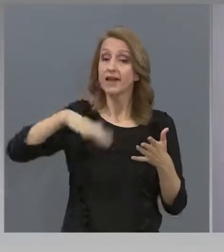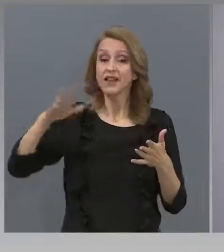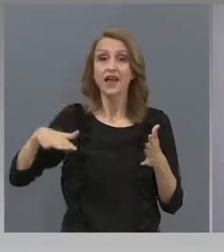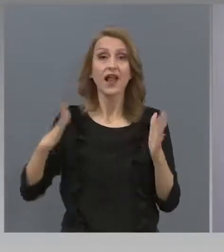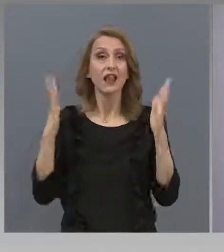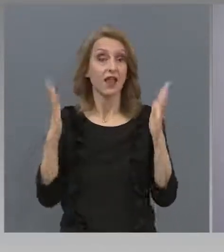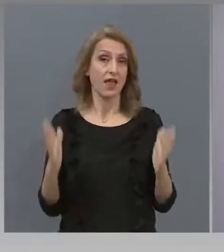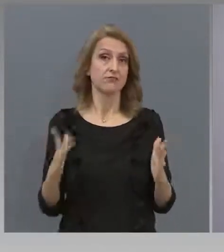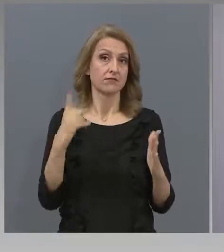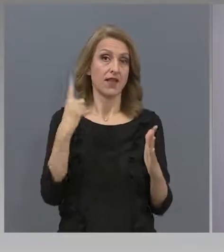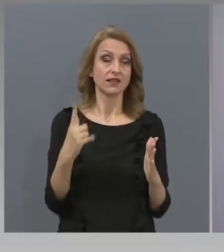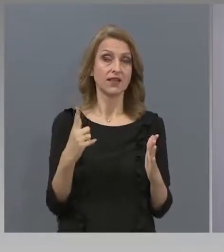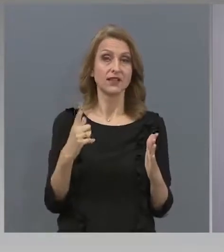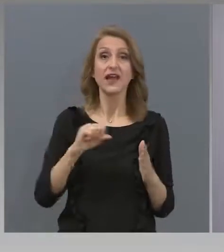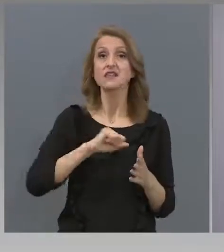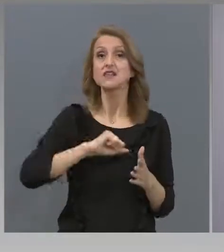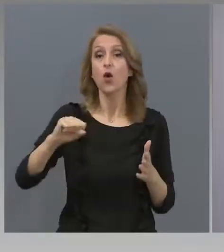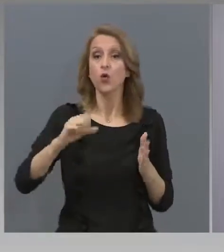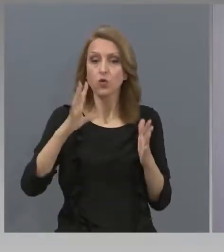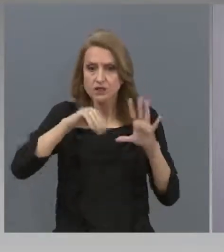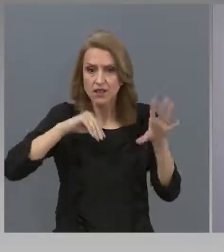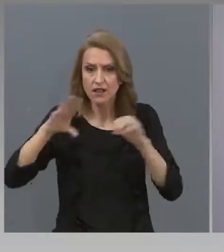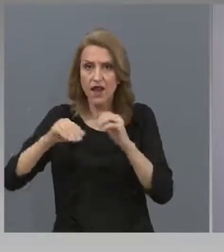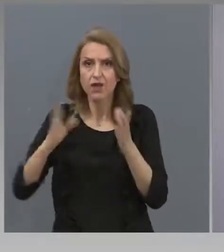Материалът е един. Скоростта е различна.